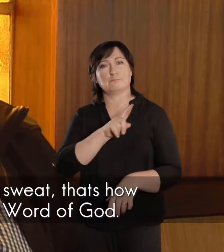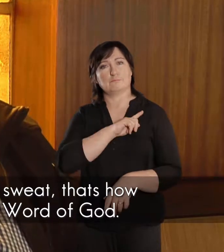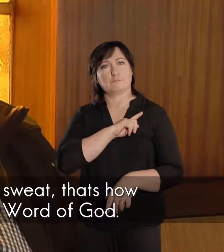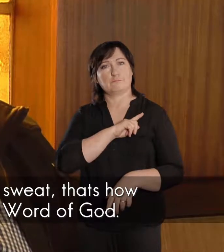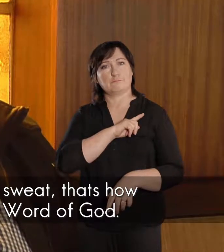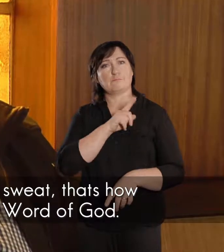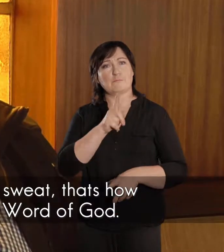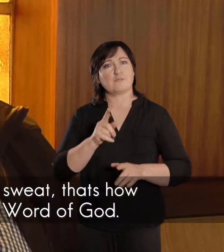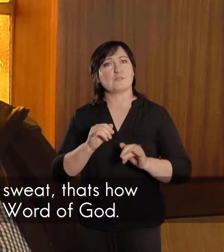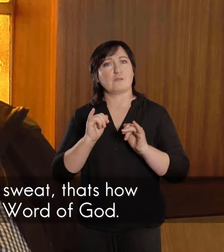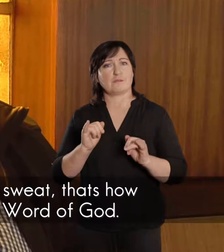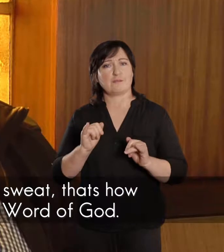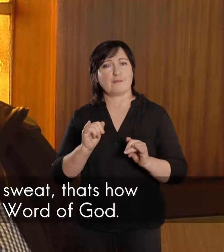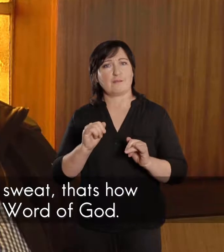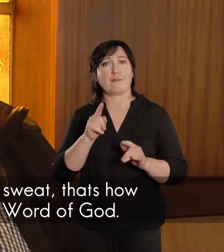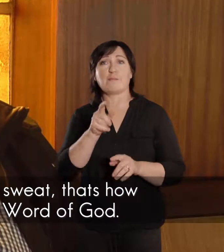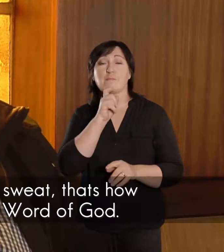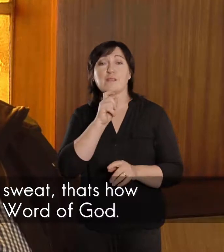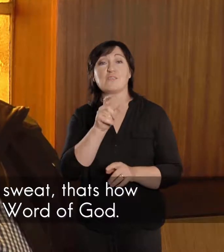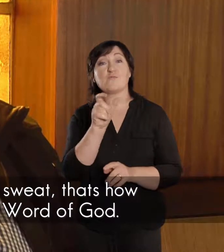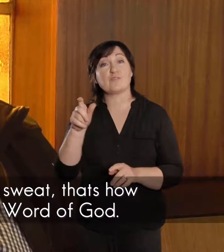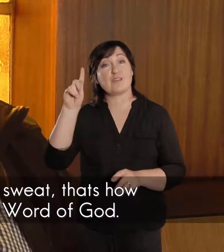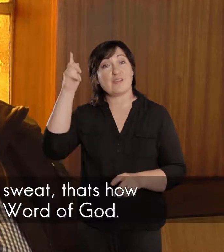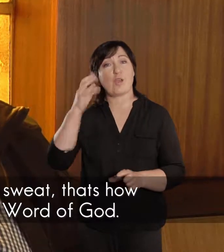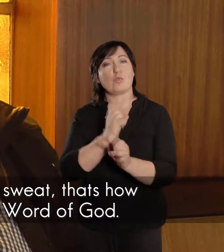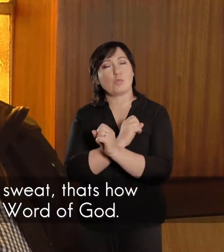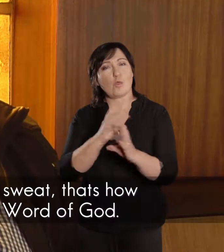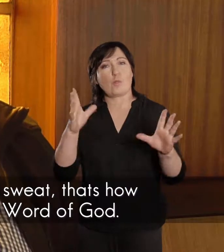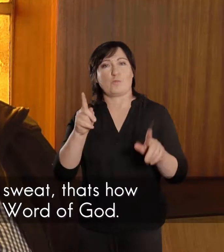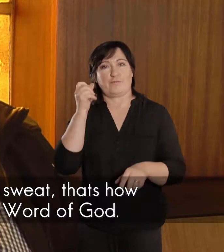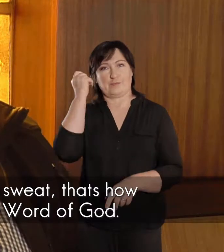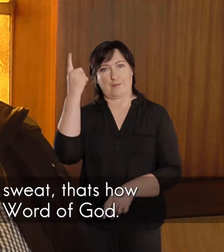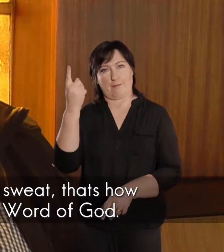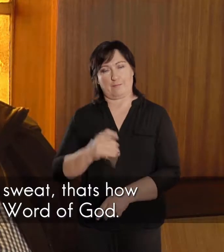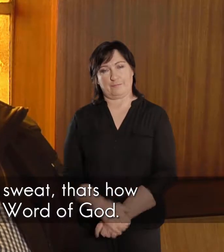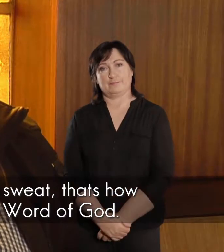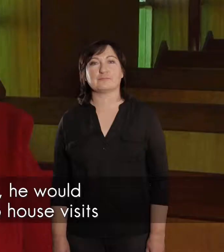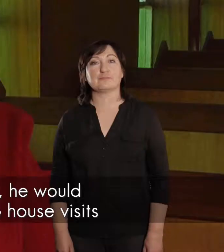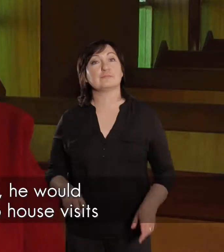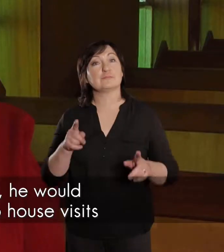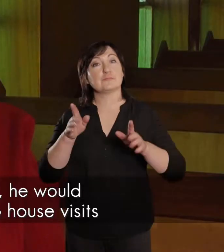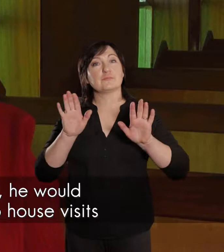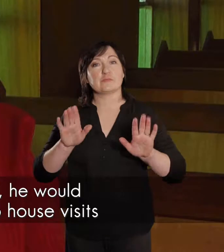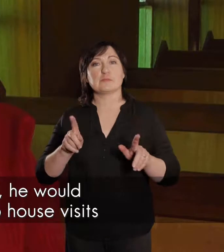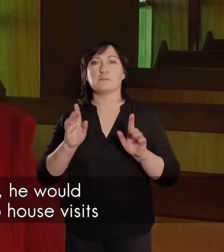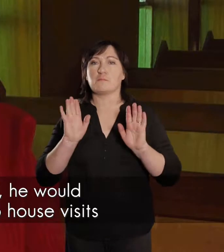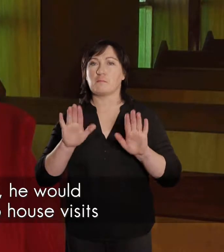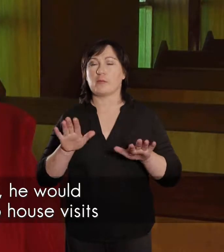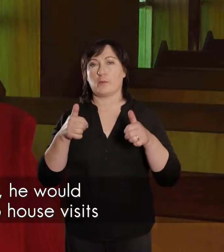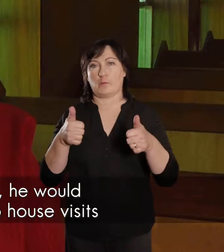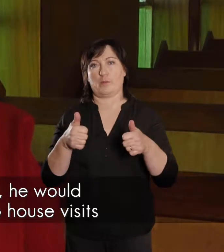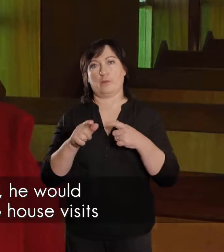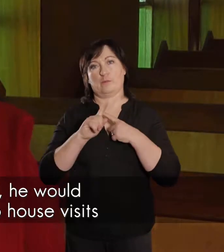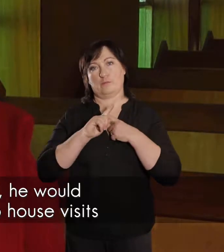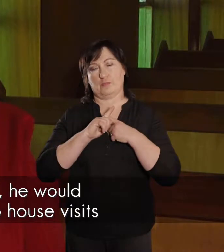Want hy was baie ernstig, om die woord aan die gemeente oor te breng. Hy was een baie goeie herder